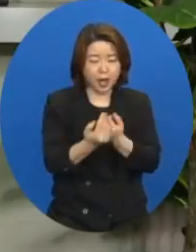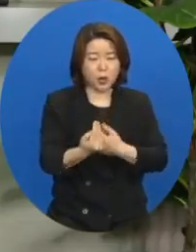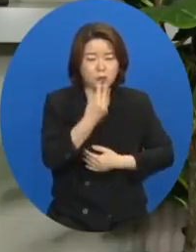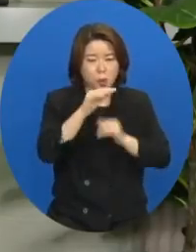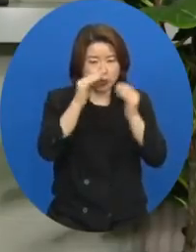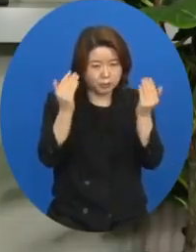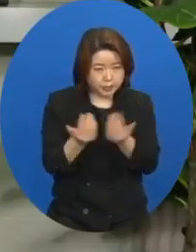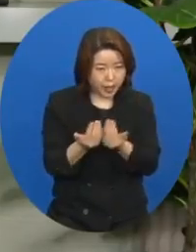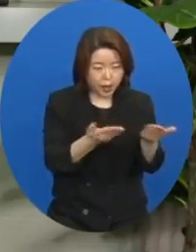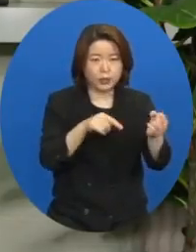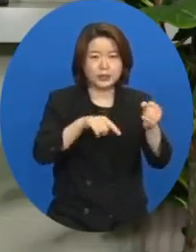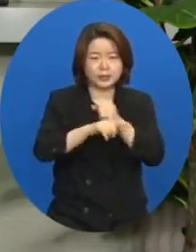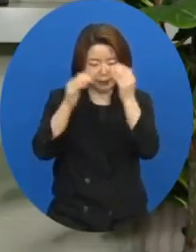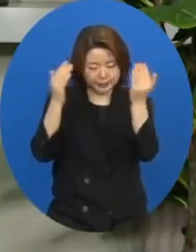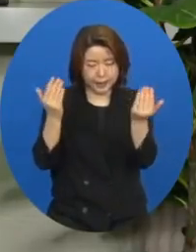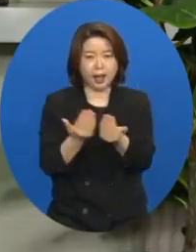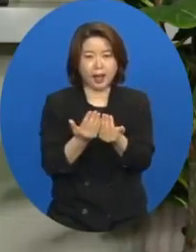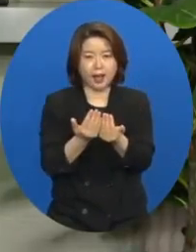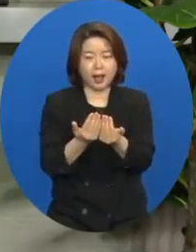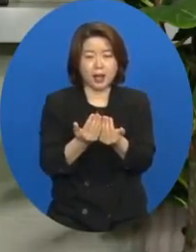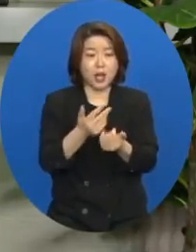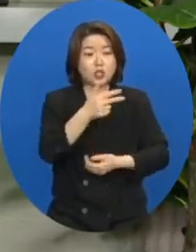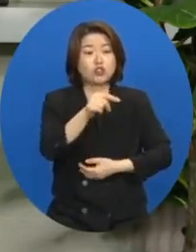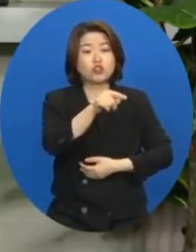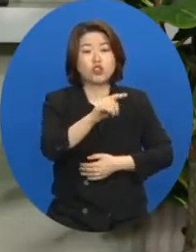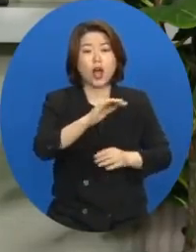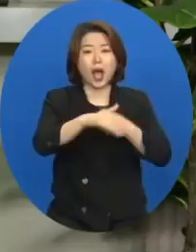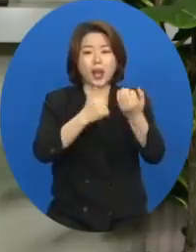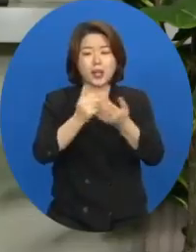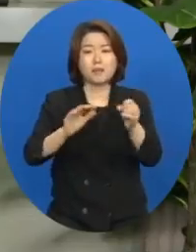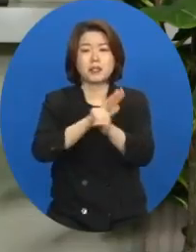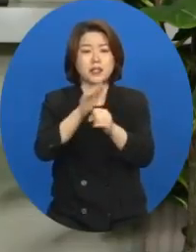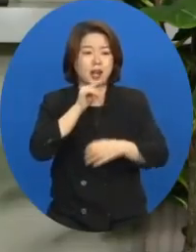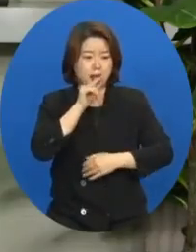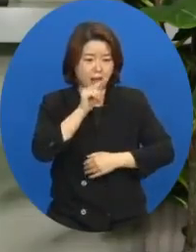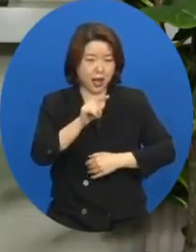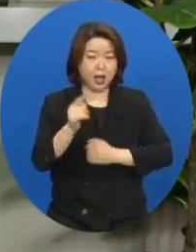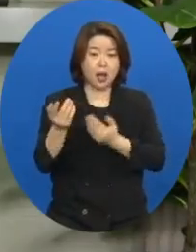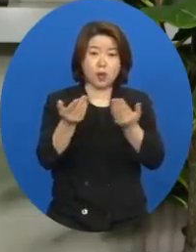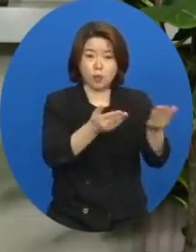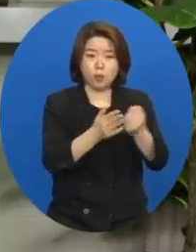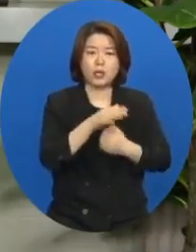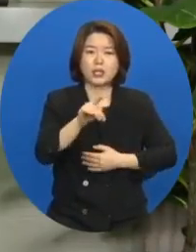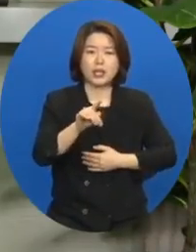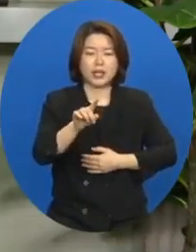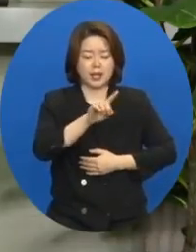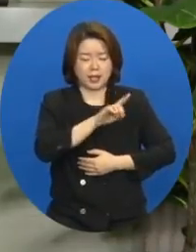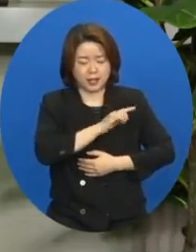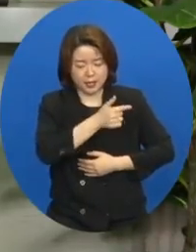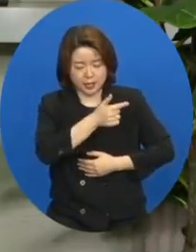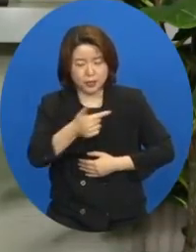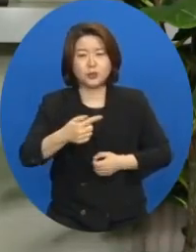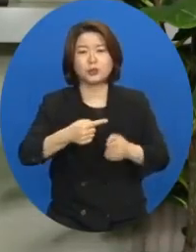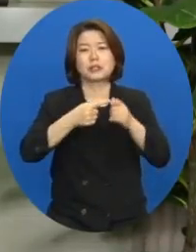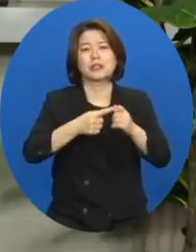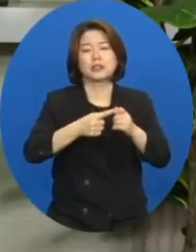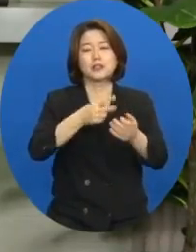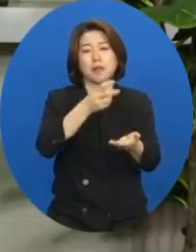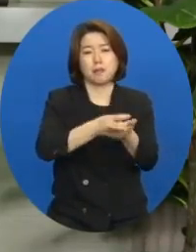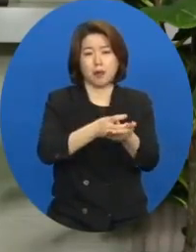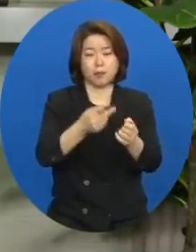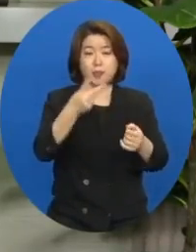다하고 뜻을 다하여 주 너의 하나님을 사랑하라 하셨으니 이것이 크고 첫째 되는 계명이오.